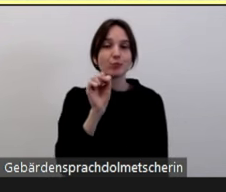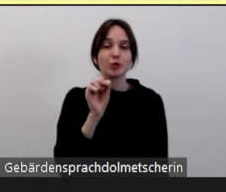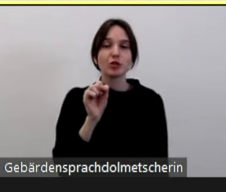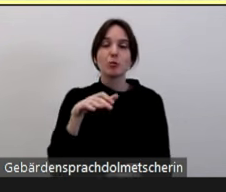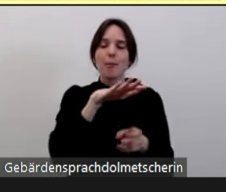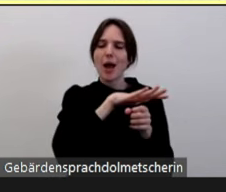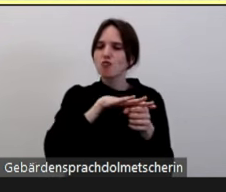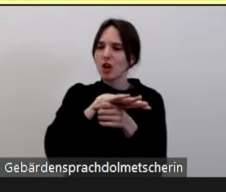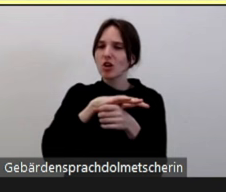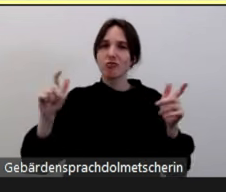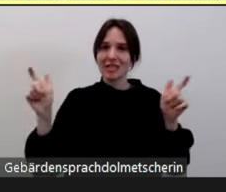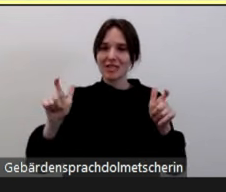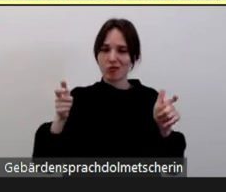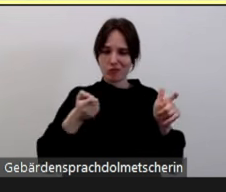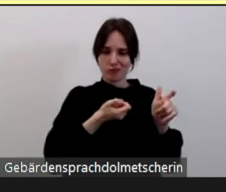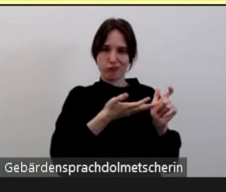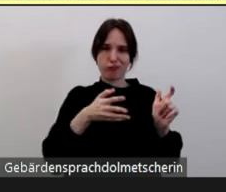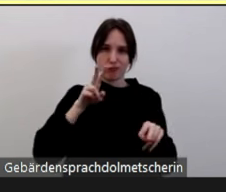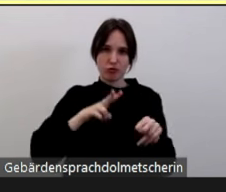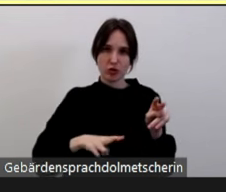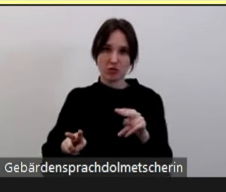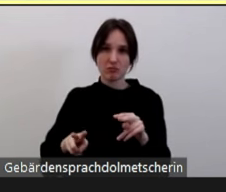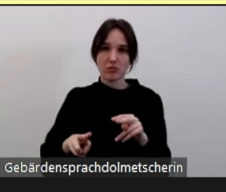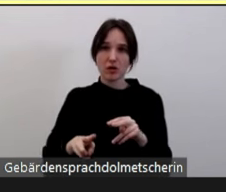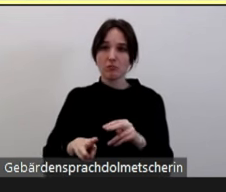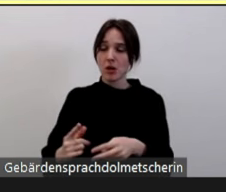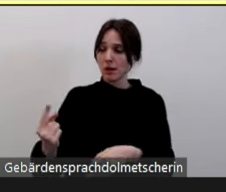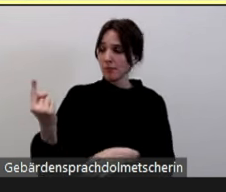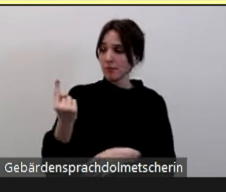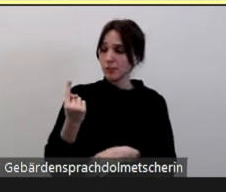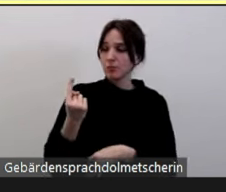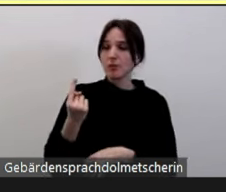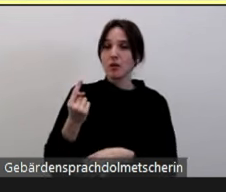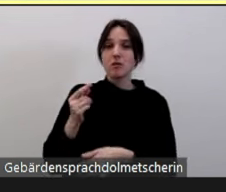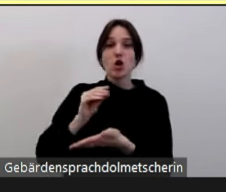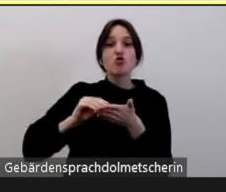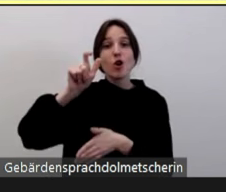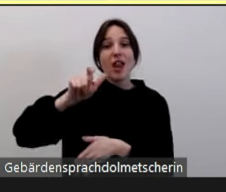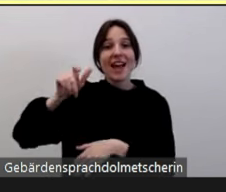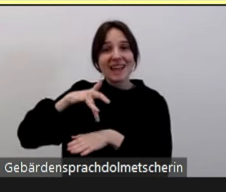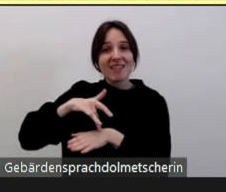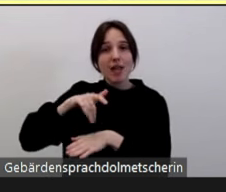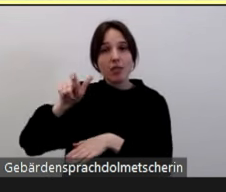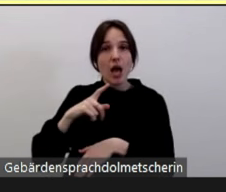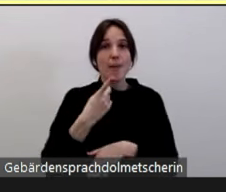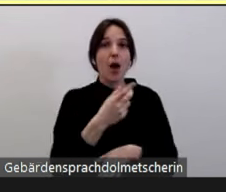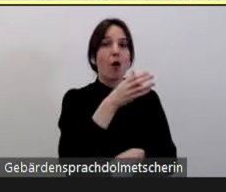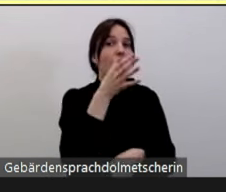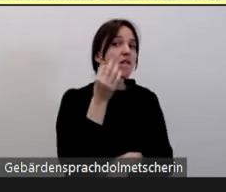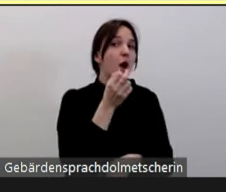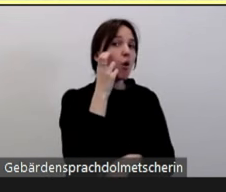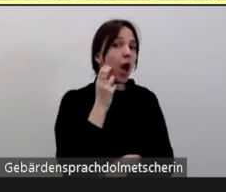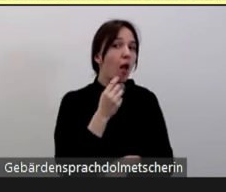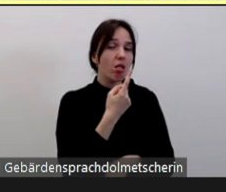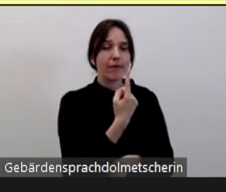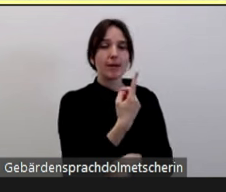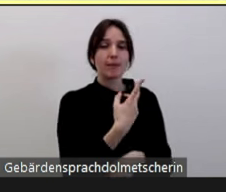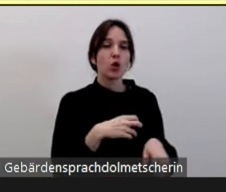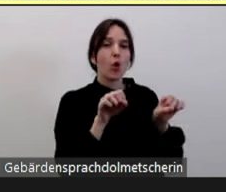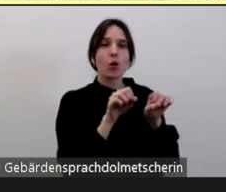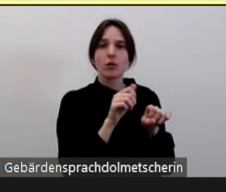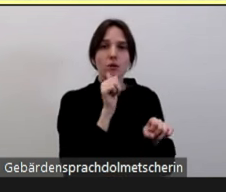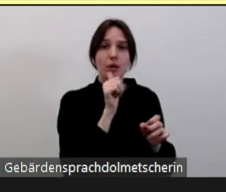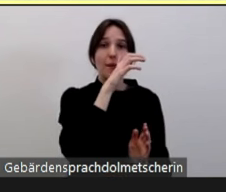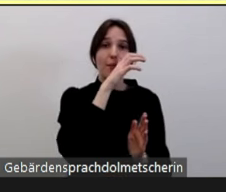Bereichen. Wir haben Post von Schülerinnen bekommen, aber auch von älteren Frauen, die nicht online gemeldet haben, sondern uns Briefe